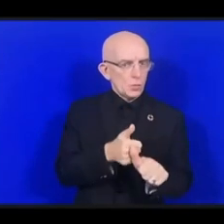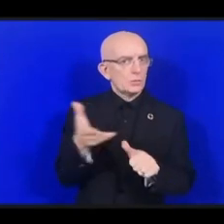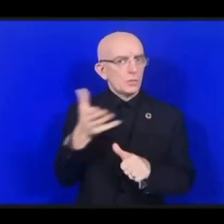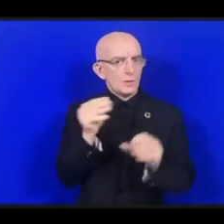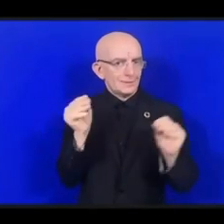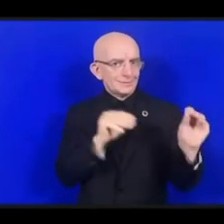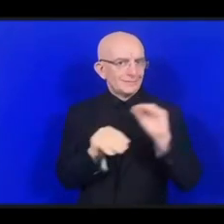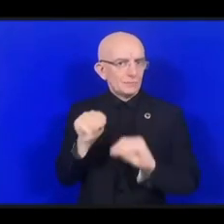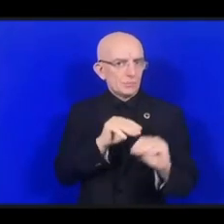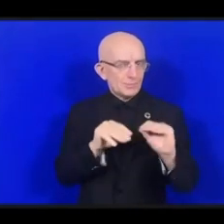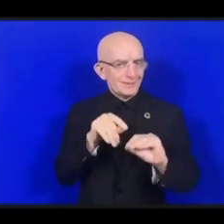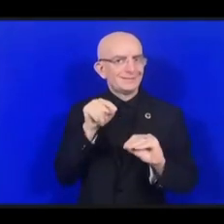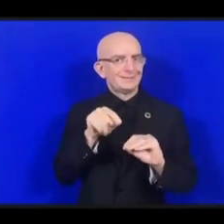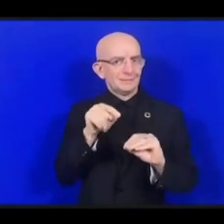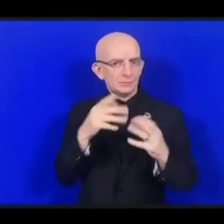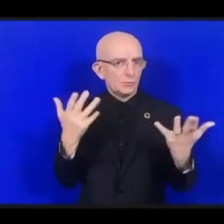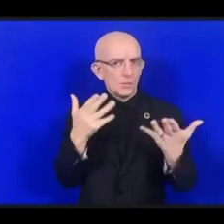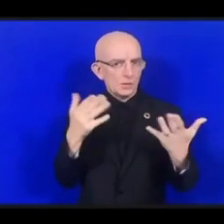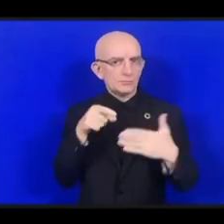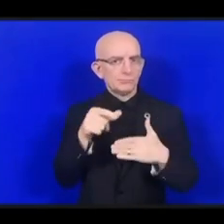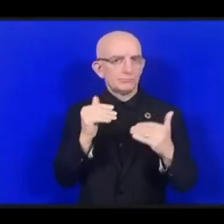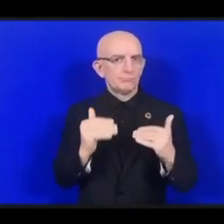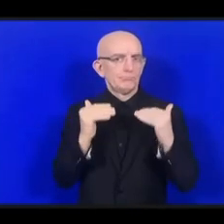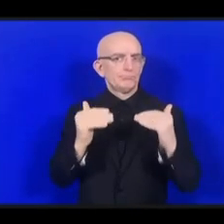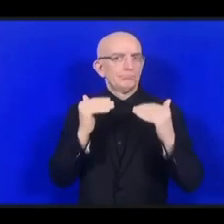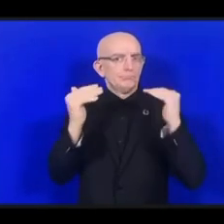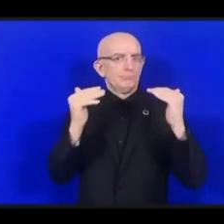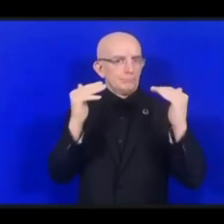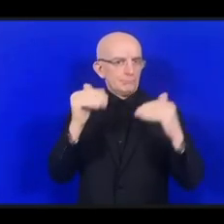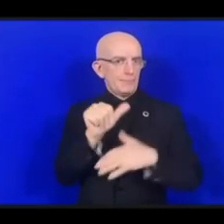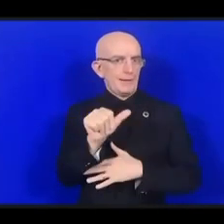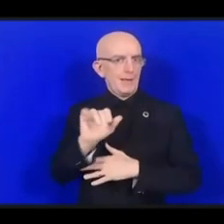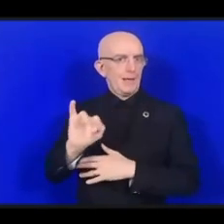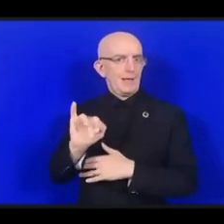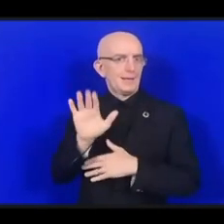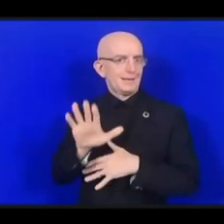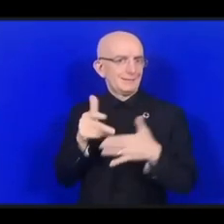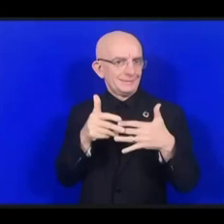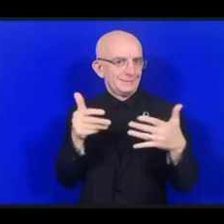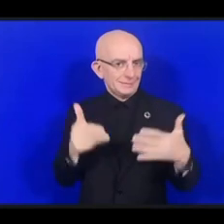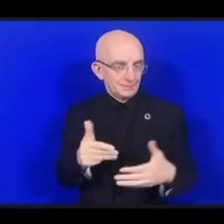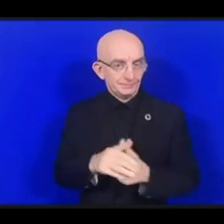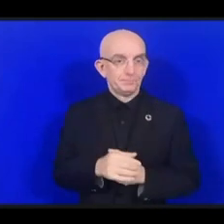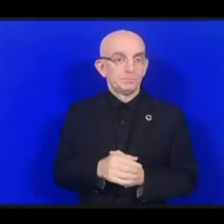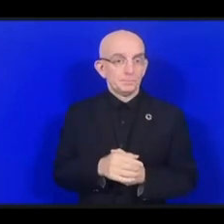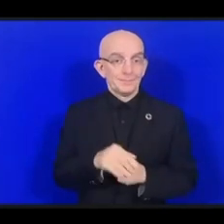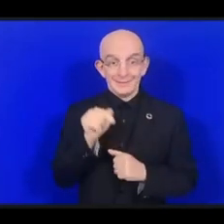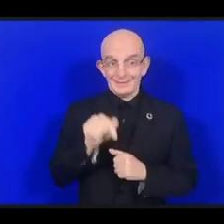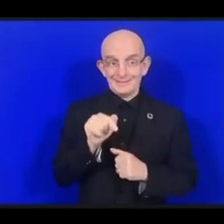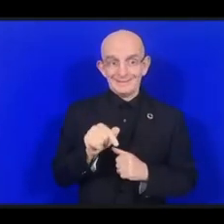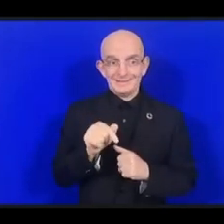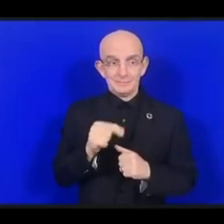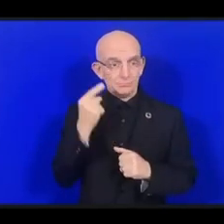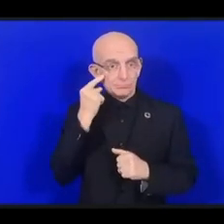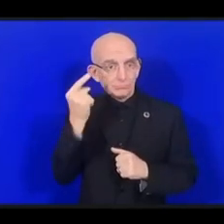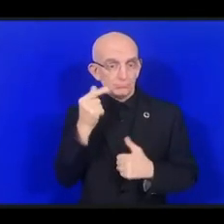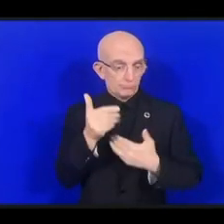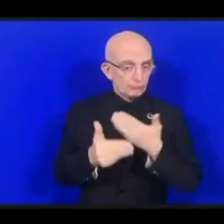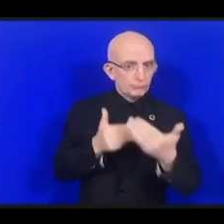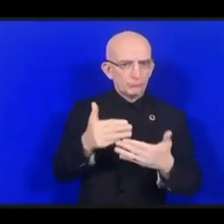как член парламента и законодатель из ЮАР, я хотел бы напомнить нам, что нам